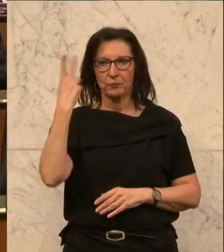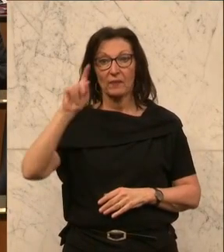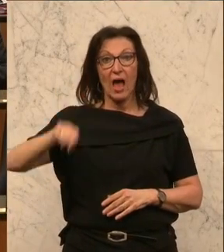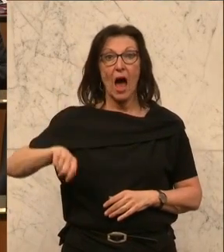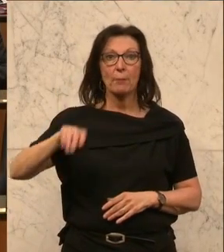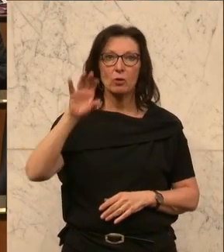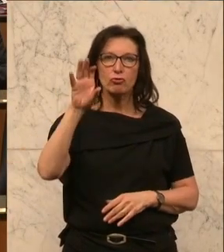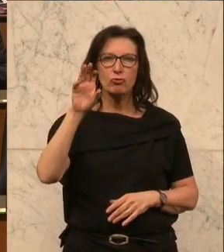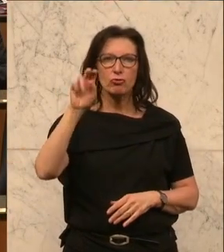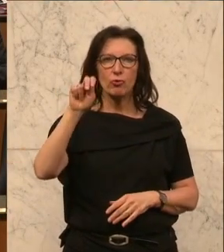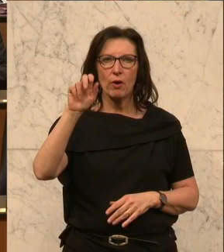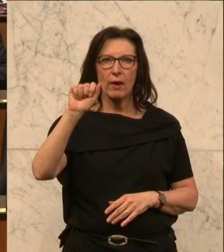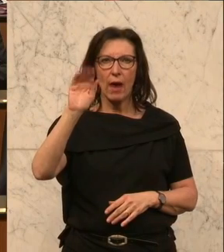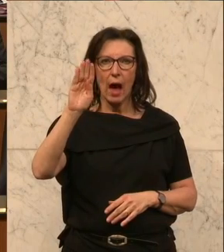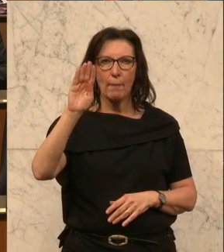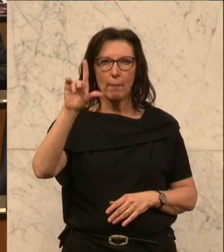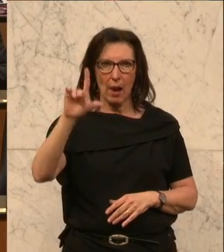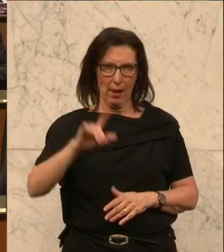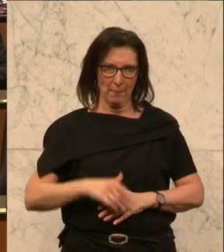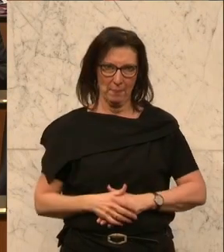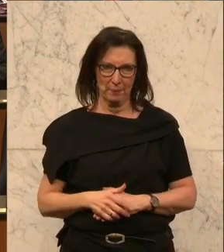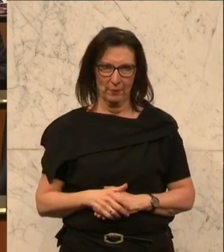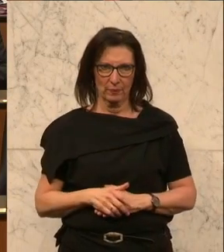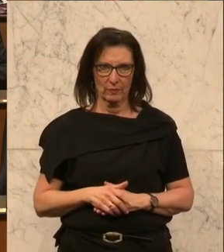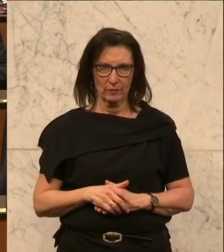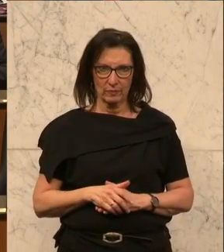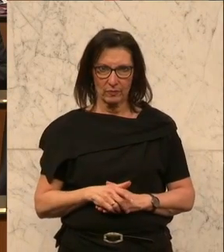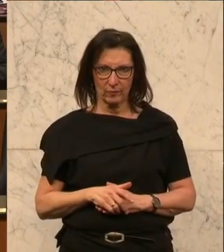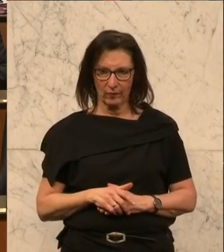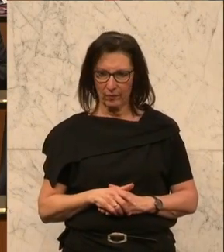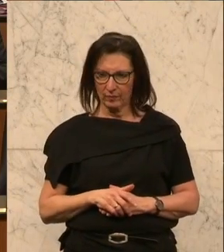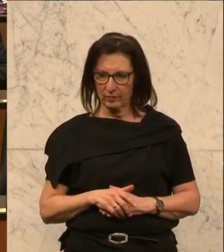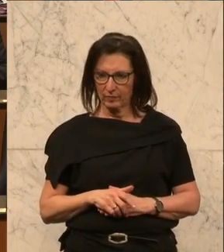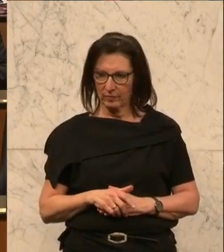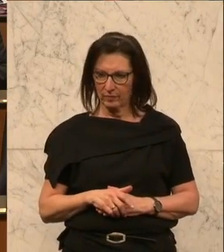Und nach Lukas Brandweiner von der ÖVP folgt jetzt Joachim Schnabel, ebenfalls ÖVP.